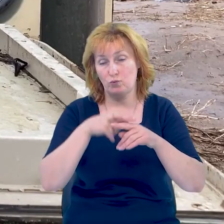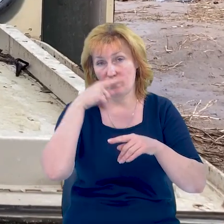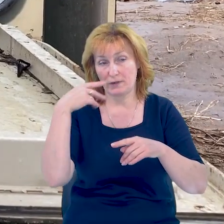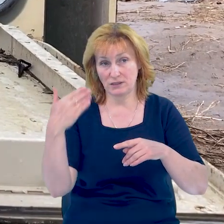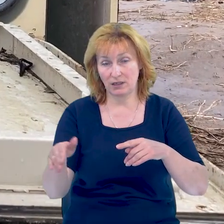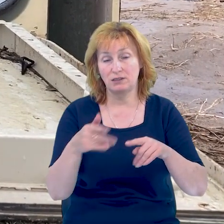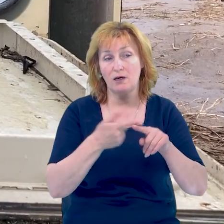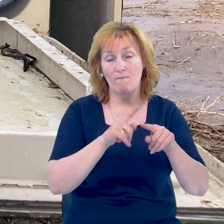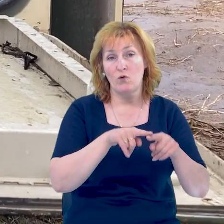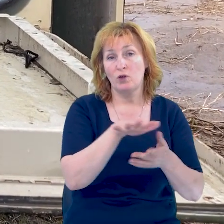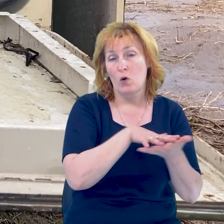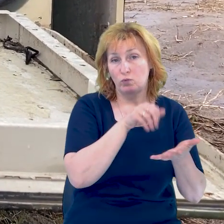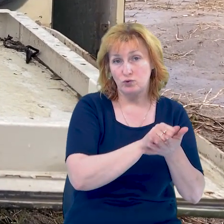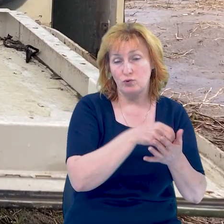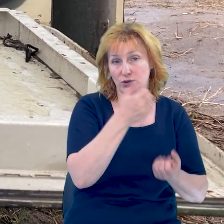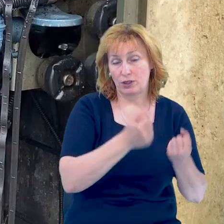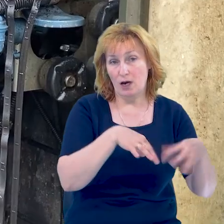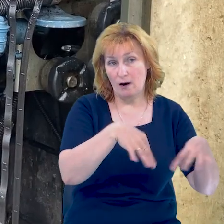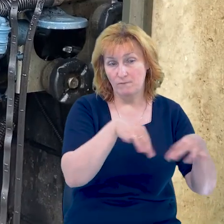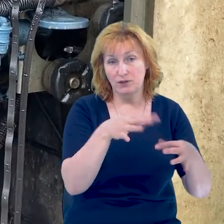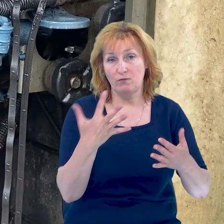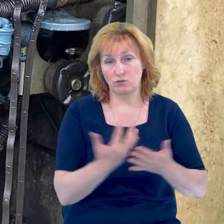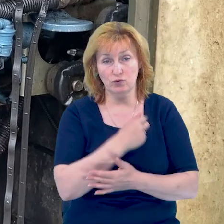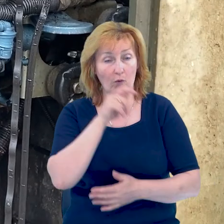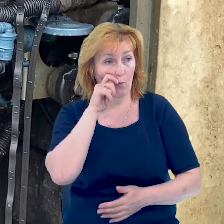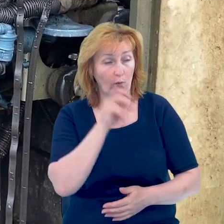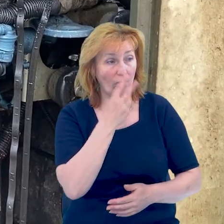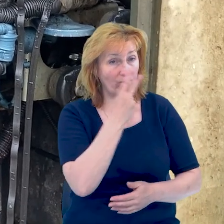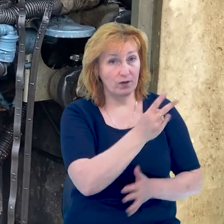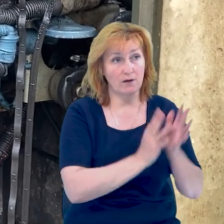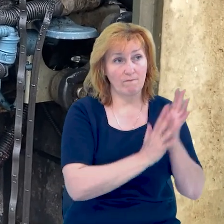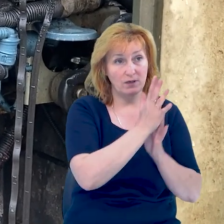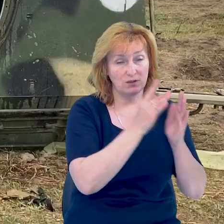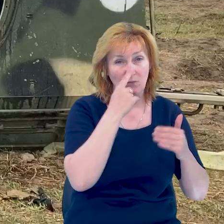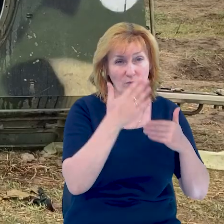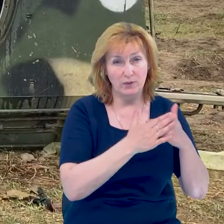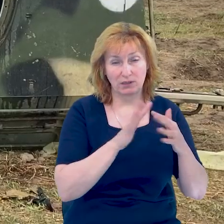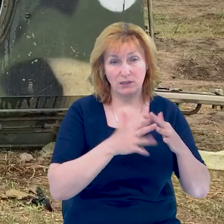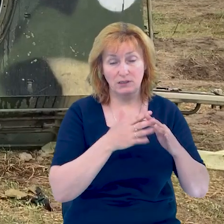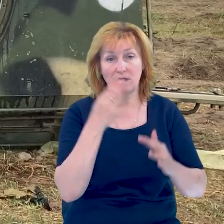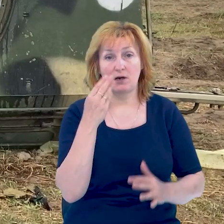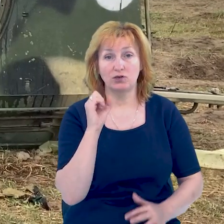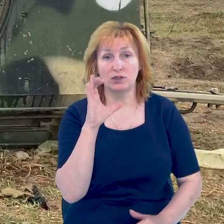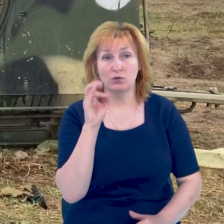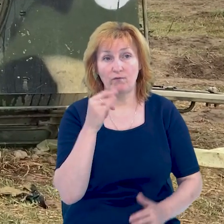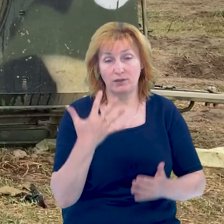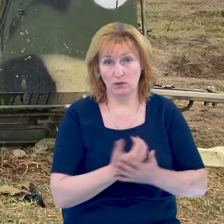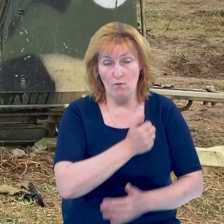пошкоджену та перевернуту автівку знайшов український військовослужбовець у лісосмузі поблизу села Шестовиця.